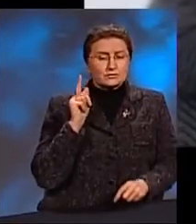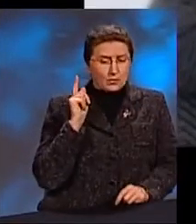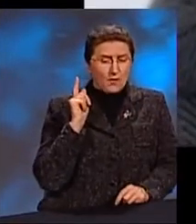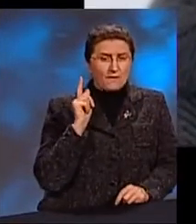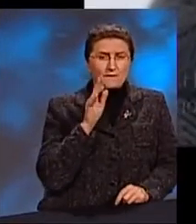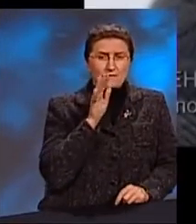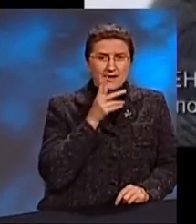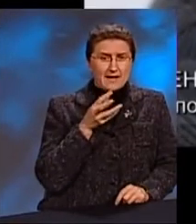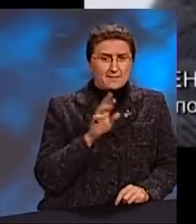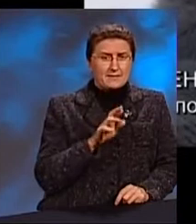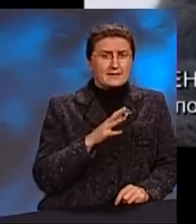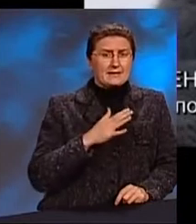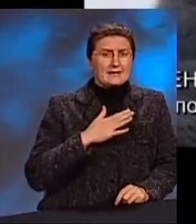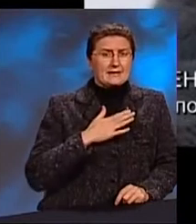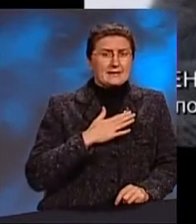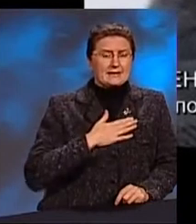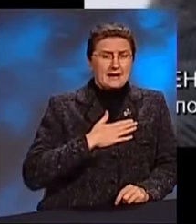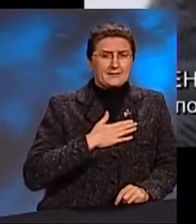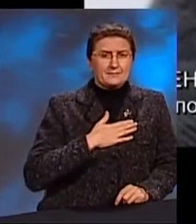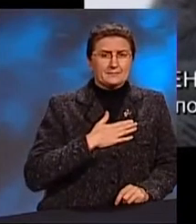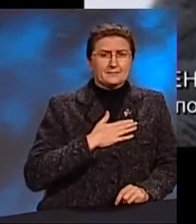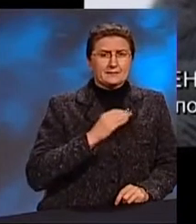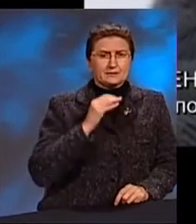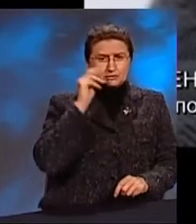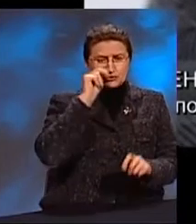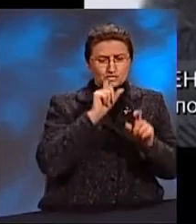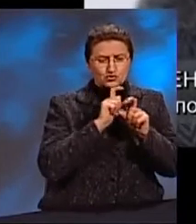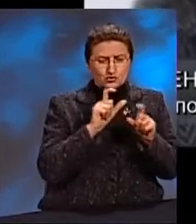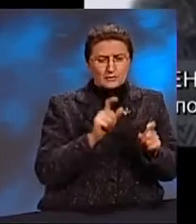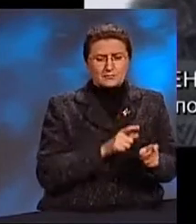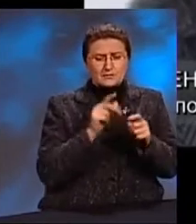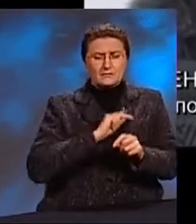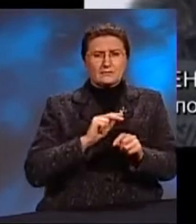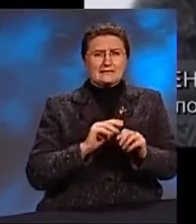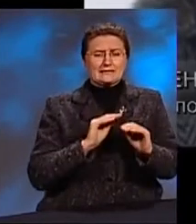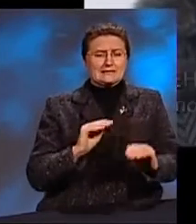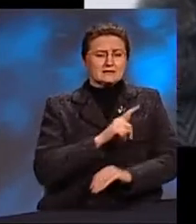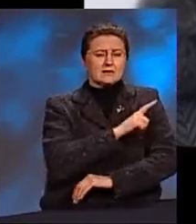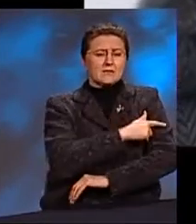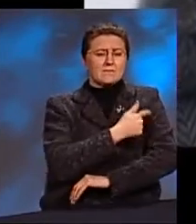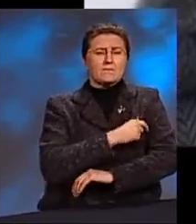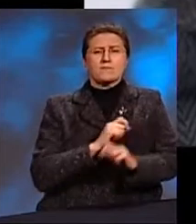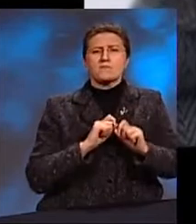перешла из школы на работу в детскую больницу,